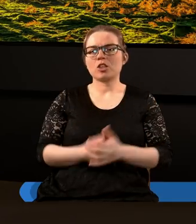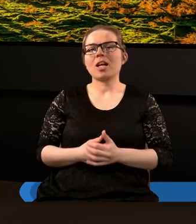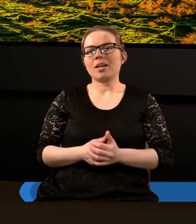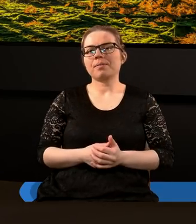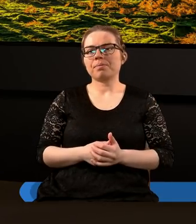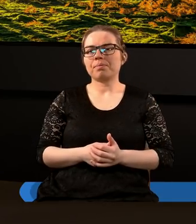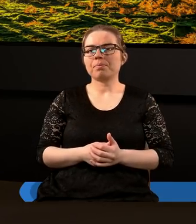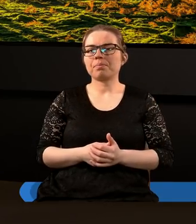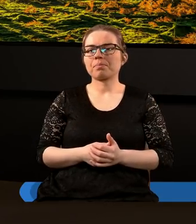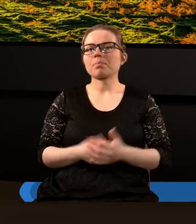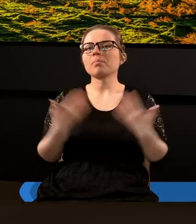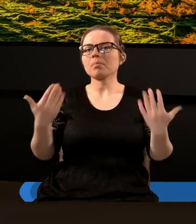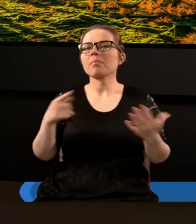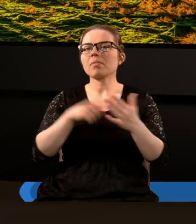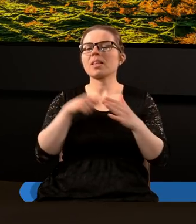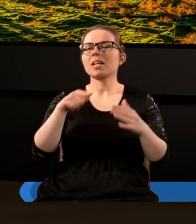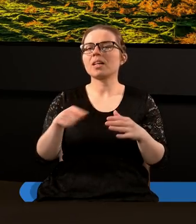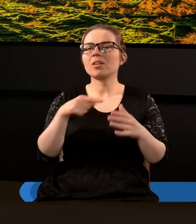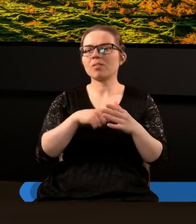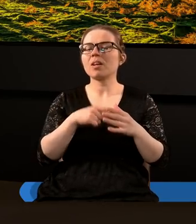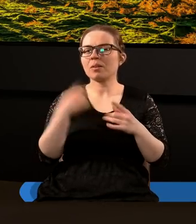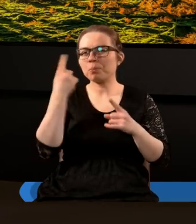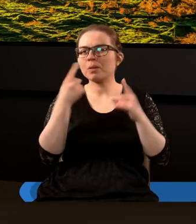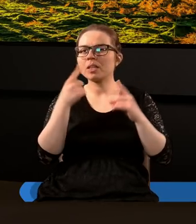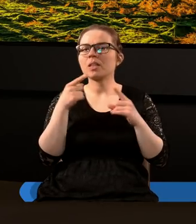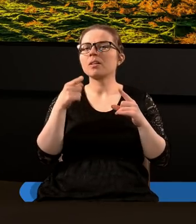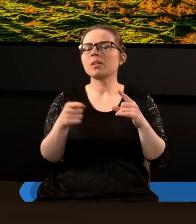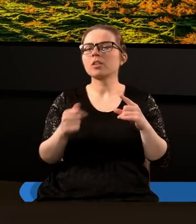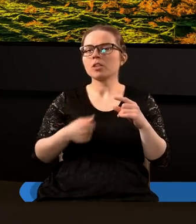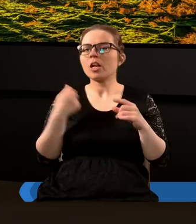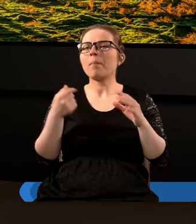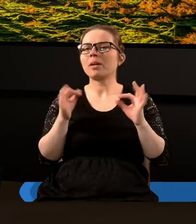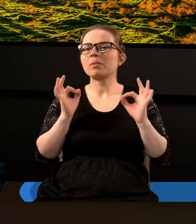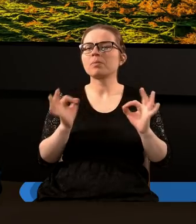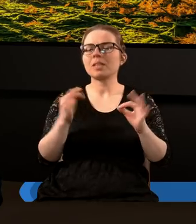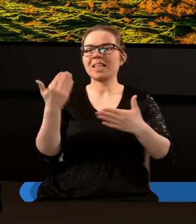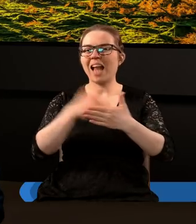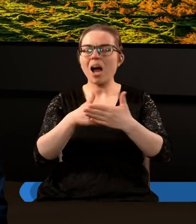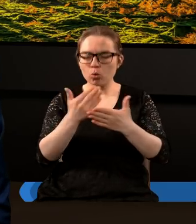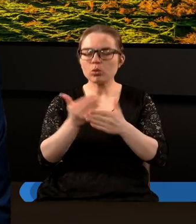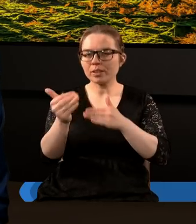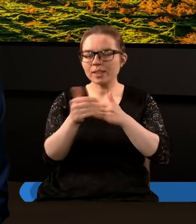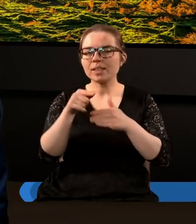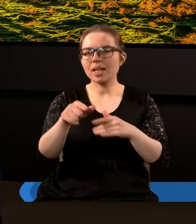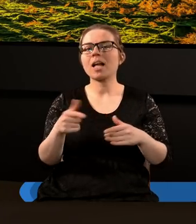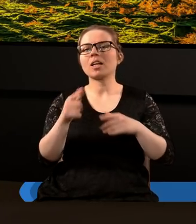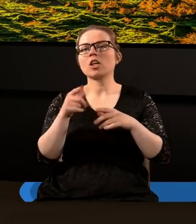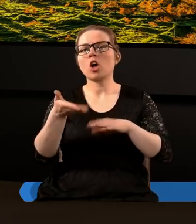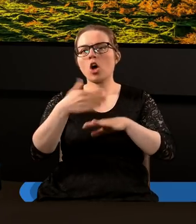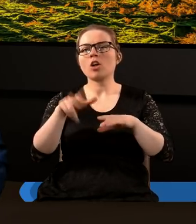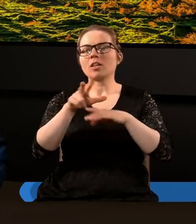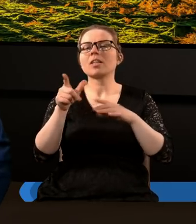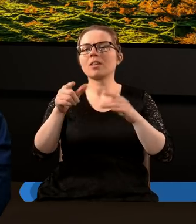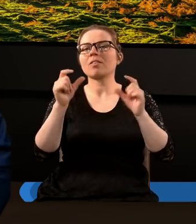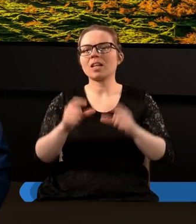i właśnie tak myślę myślę że żebyśmy zakończyli ten ten 17 rozdział